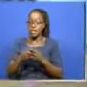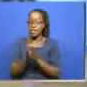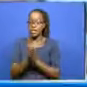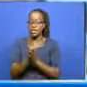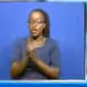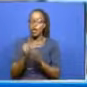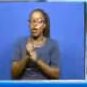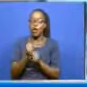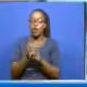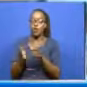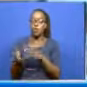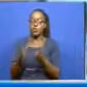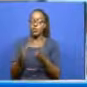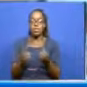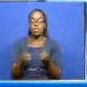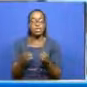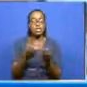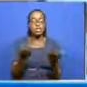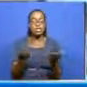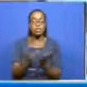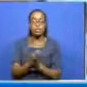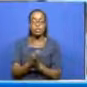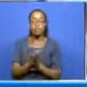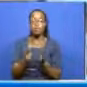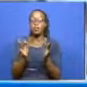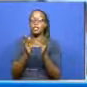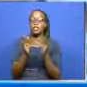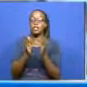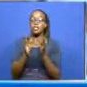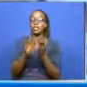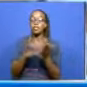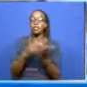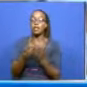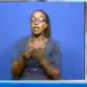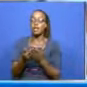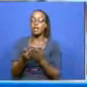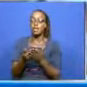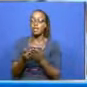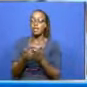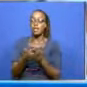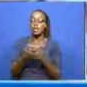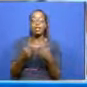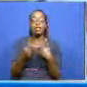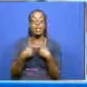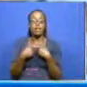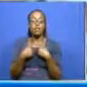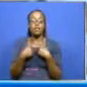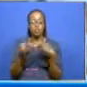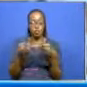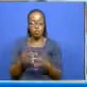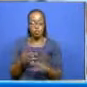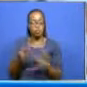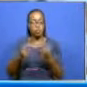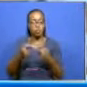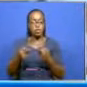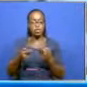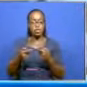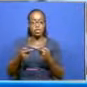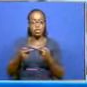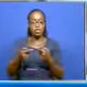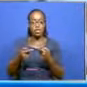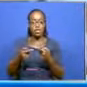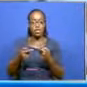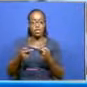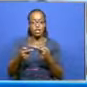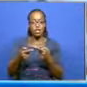za kazi. Na mtandao link yake, unaenda online, you apply for it, and then they have a mechanism, a process that automatically